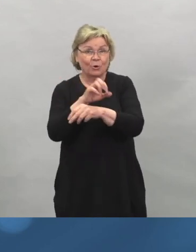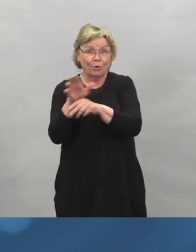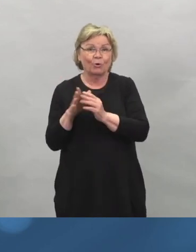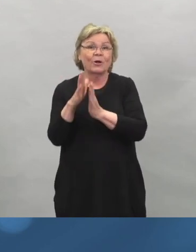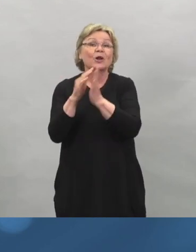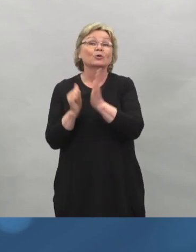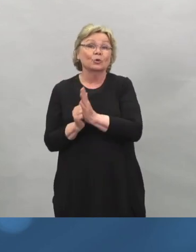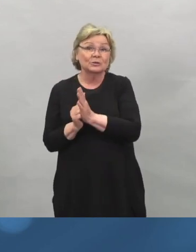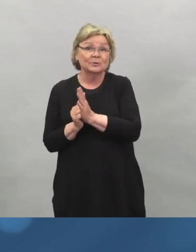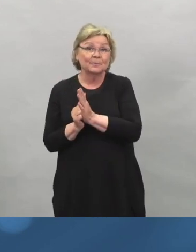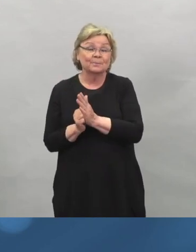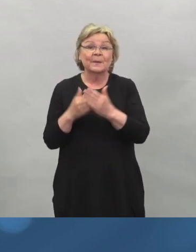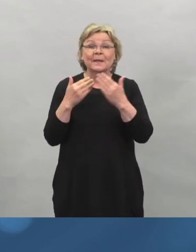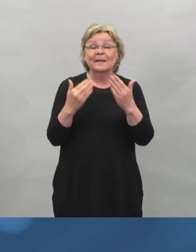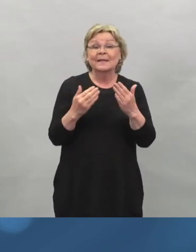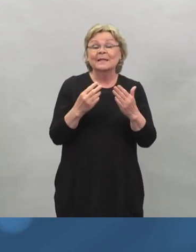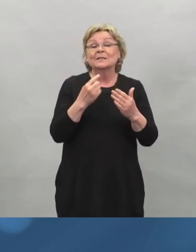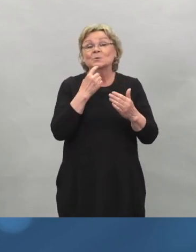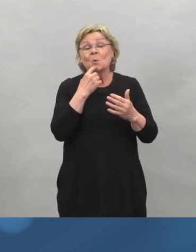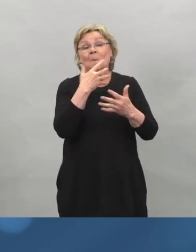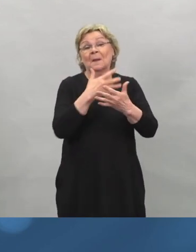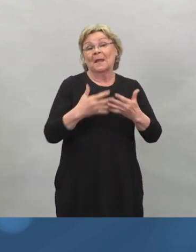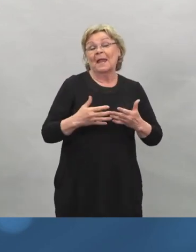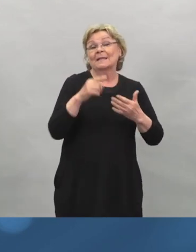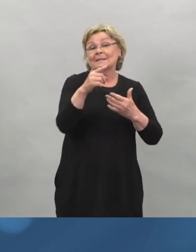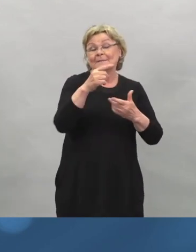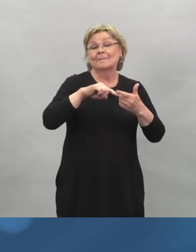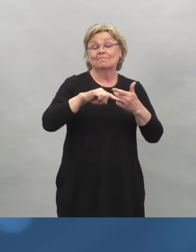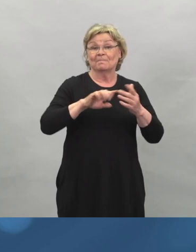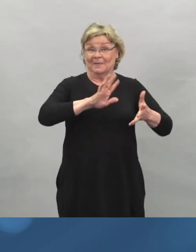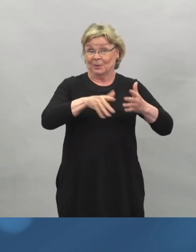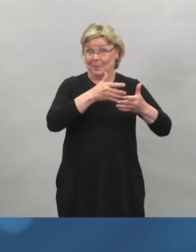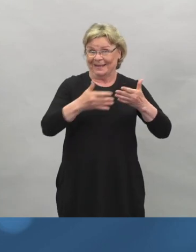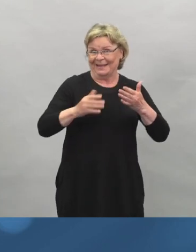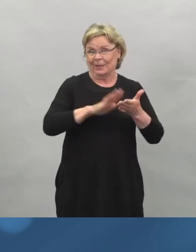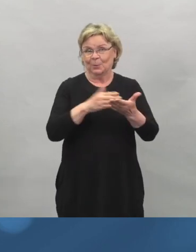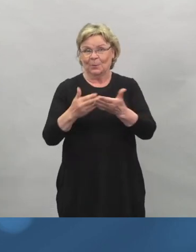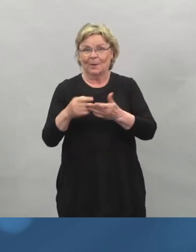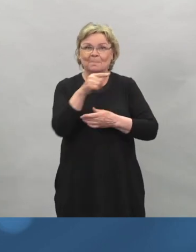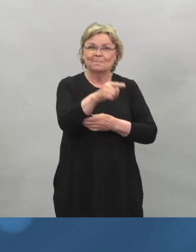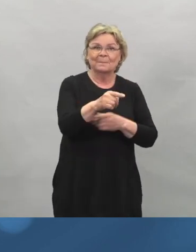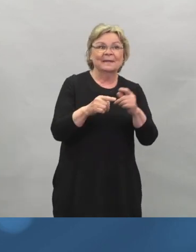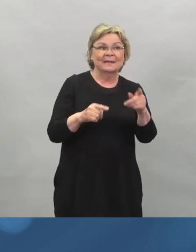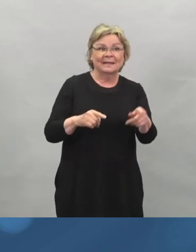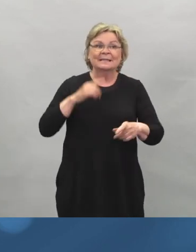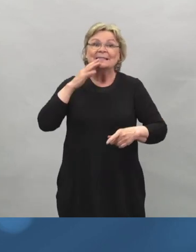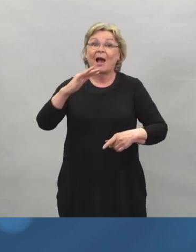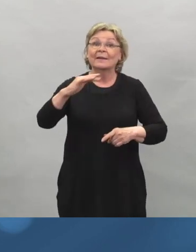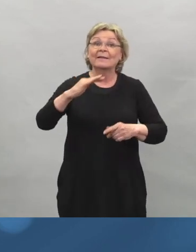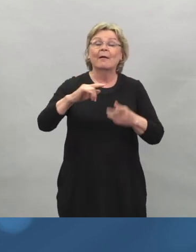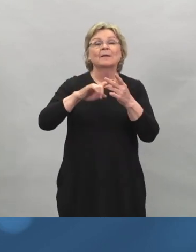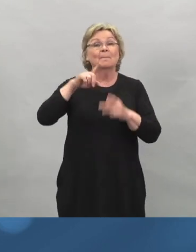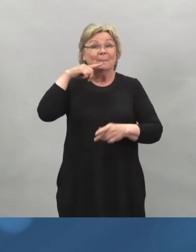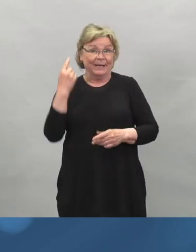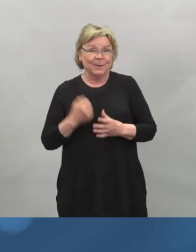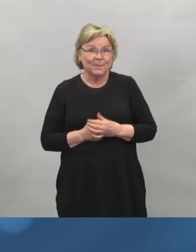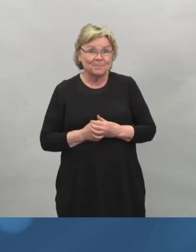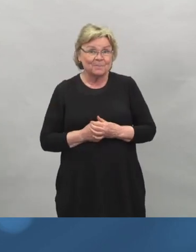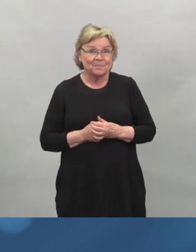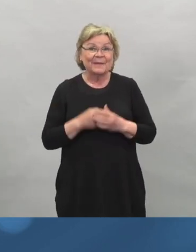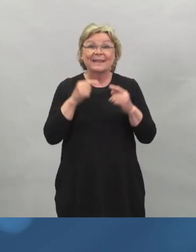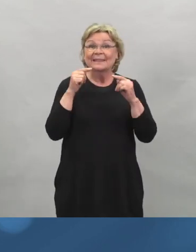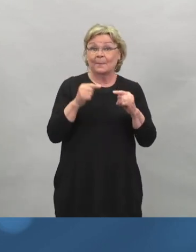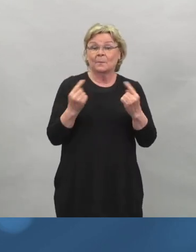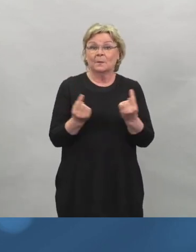Suomenkielistä viittomakielen tulkkausta hoitavat Evantian Sandra Aaltonen ja Pirjo Falk. Tilaisuuden tallenne